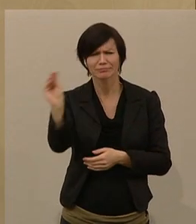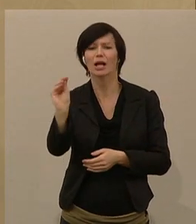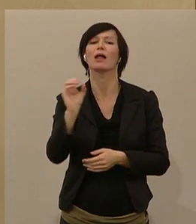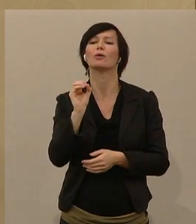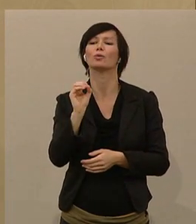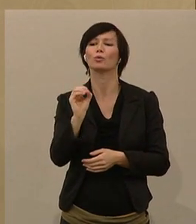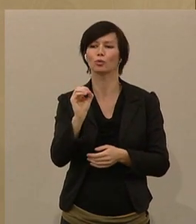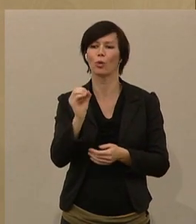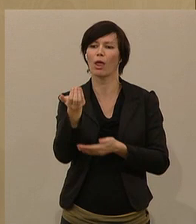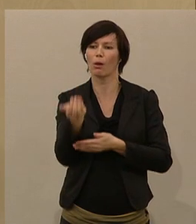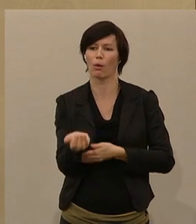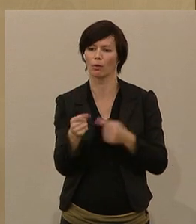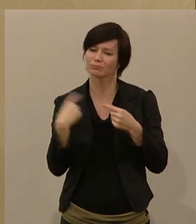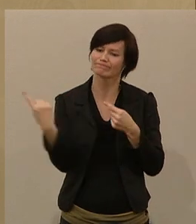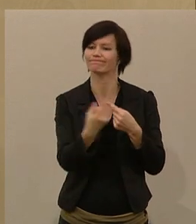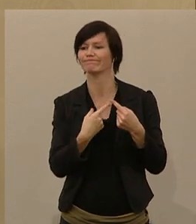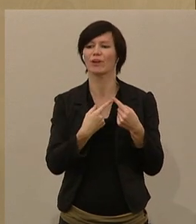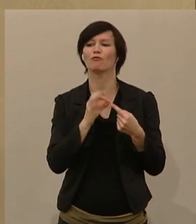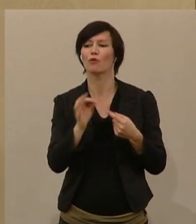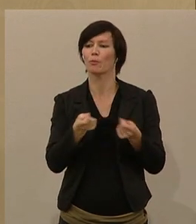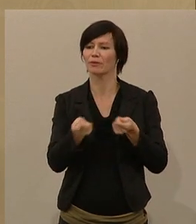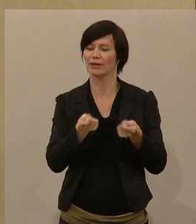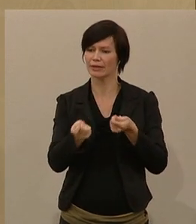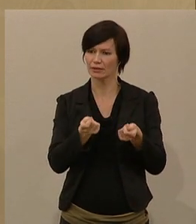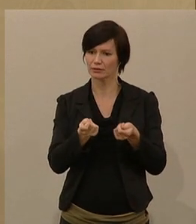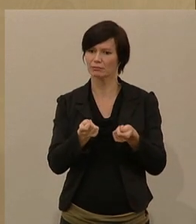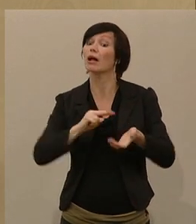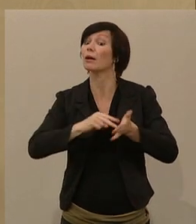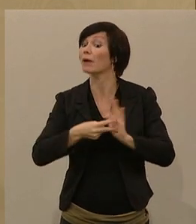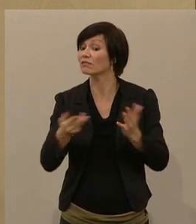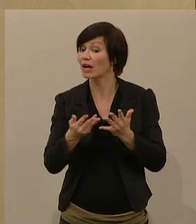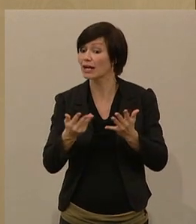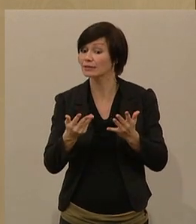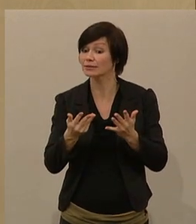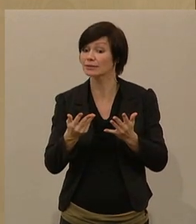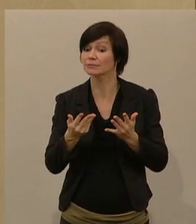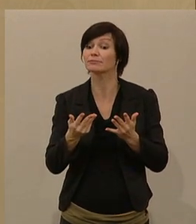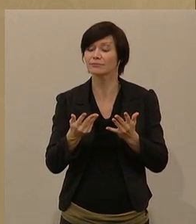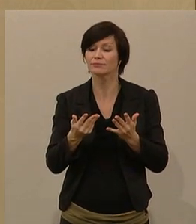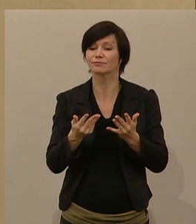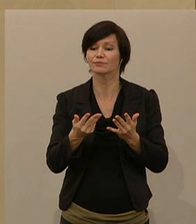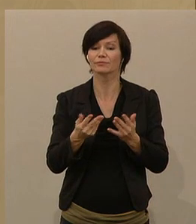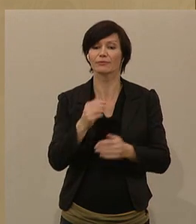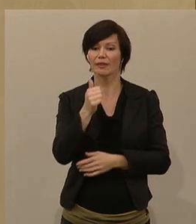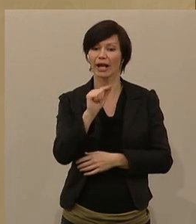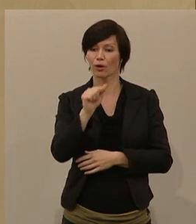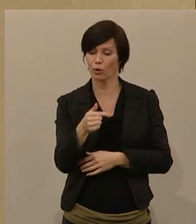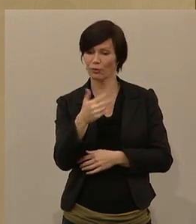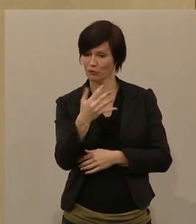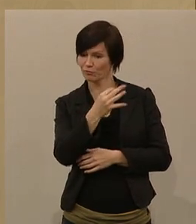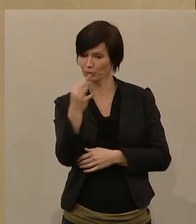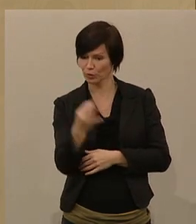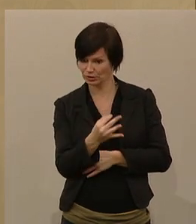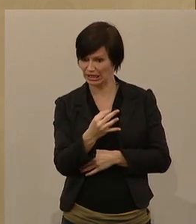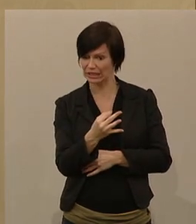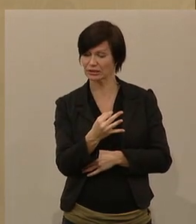Nur da ist vorgesehen, dass Politikerbezüge bis 4.920 Euro wohl um die 1,5 Prozent ansteigen